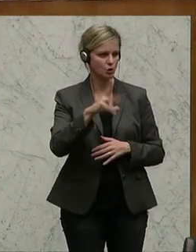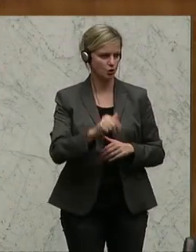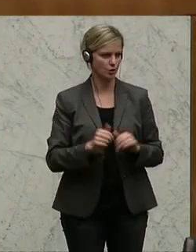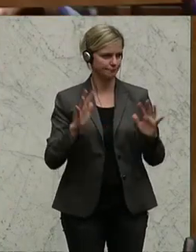SPÖ.